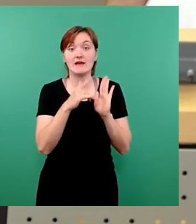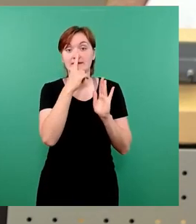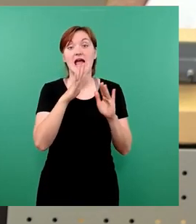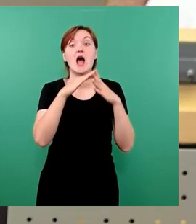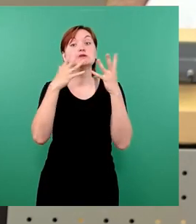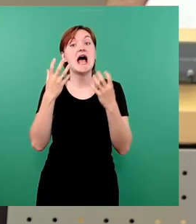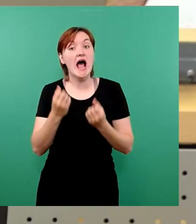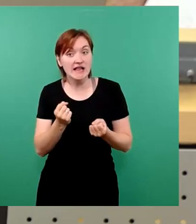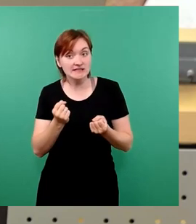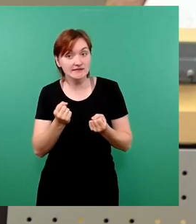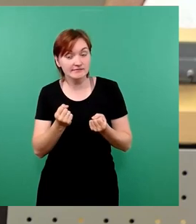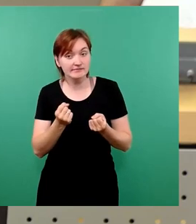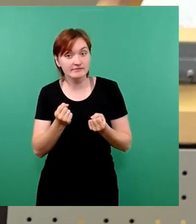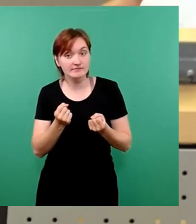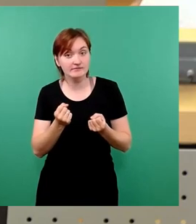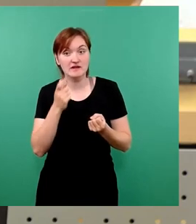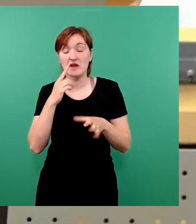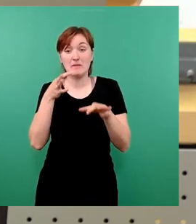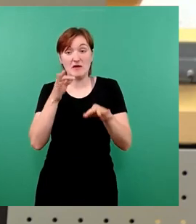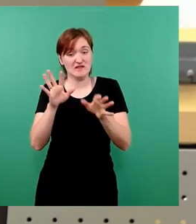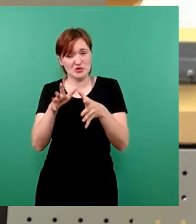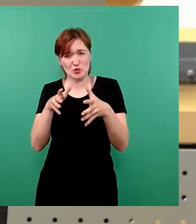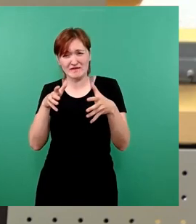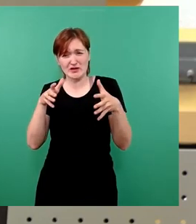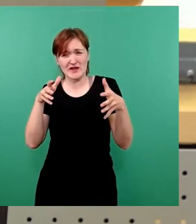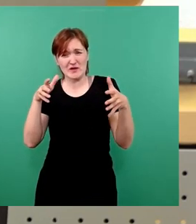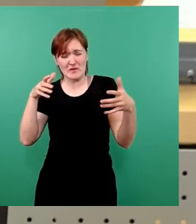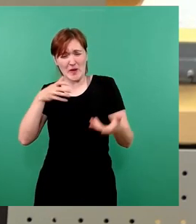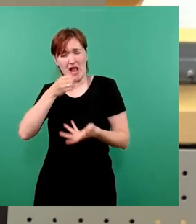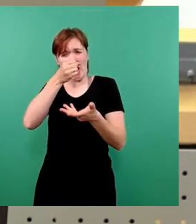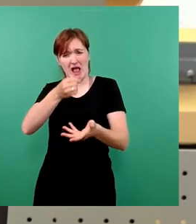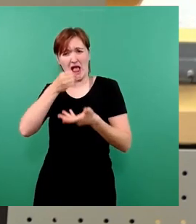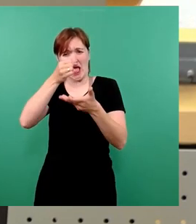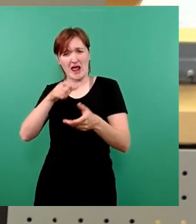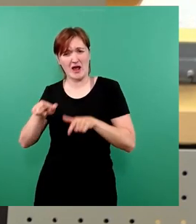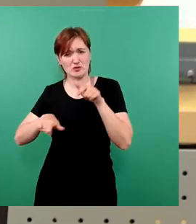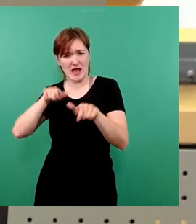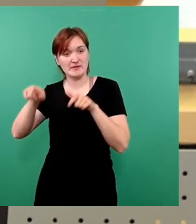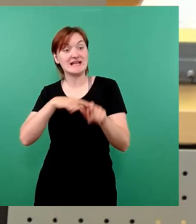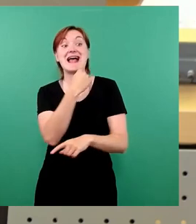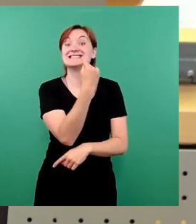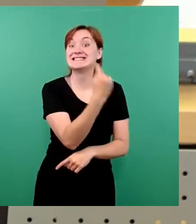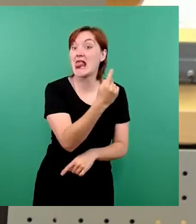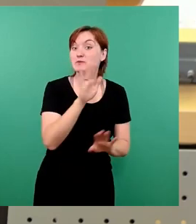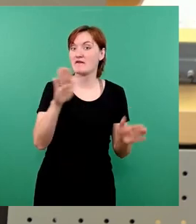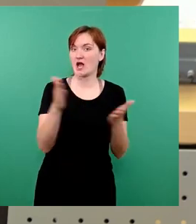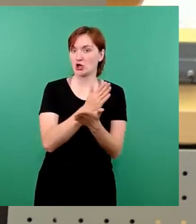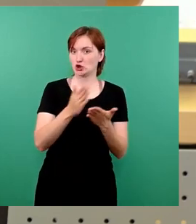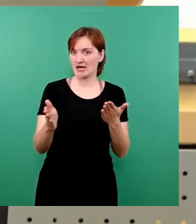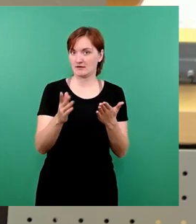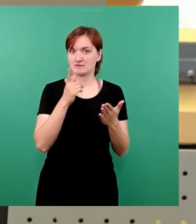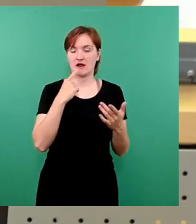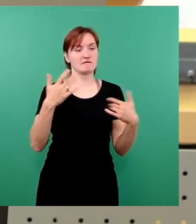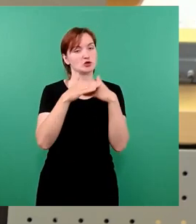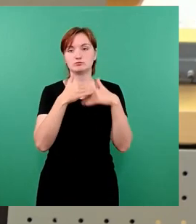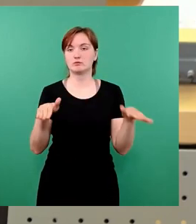aus dem Ruder läuft, eine Haushaltssperre zu verhängen. Da muss sie den Oberbürgermeister gar